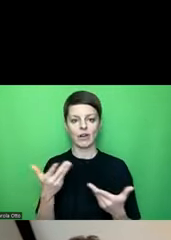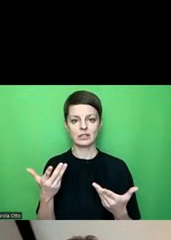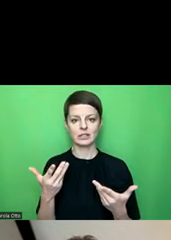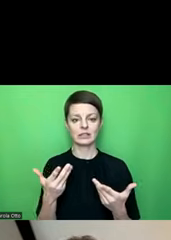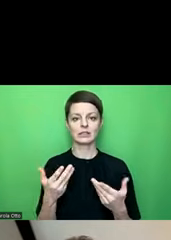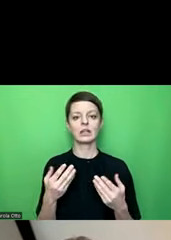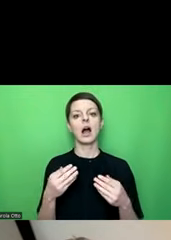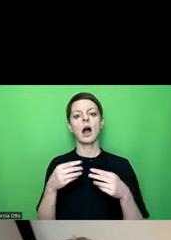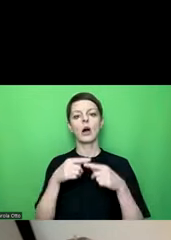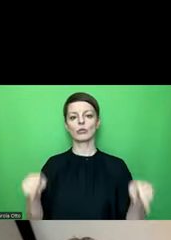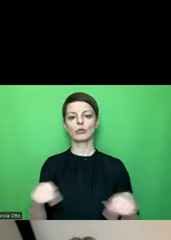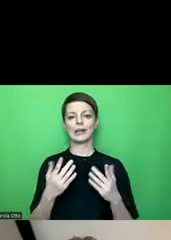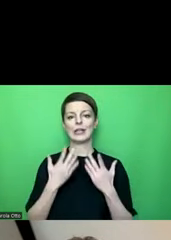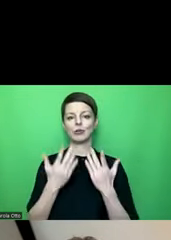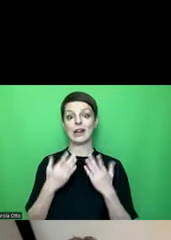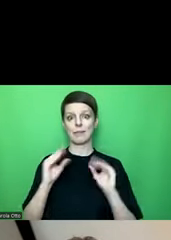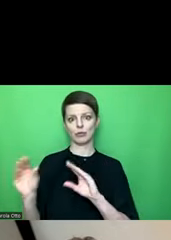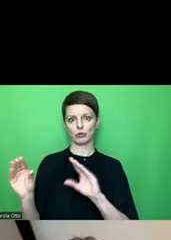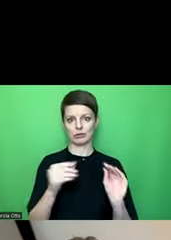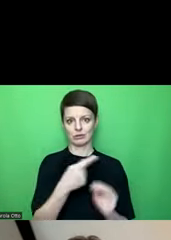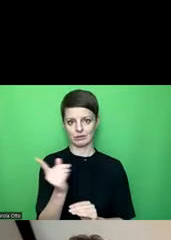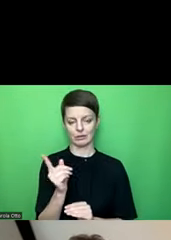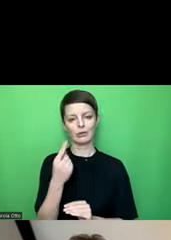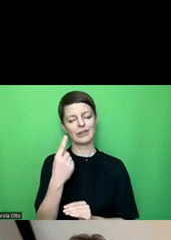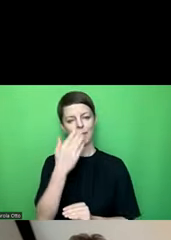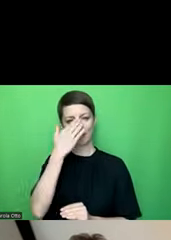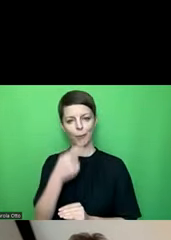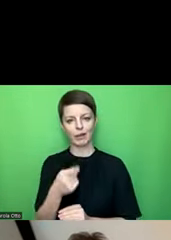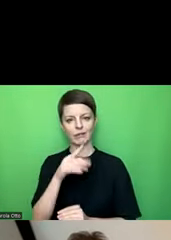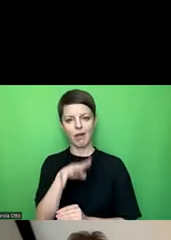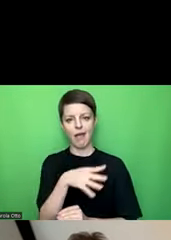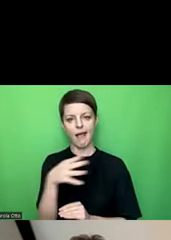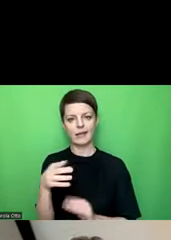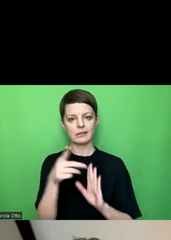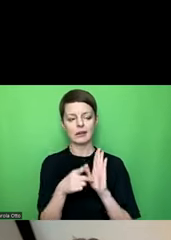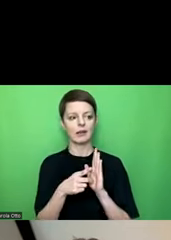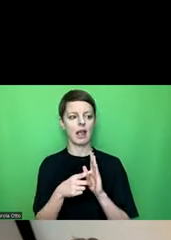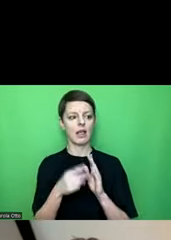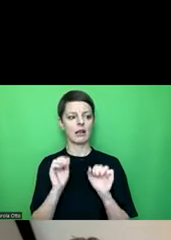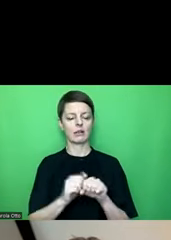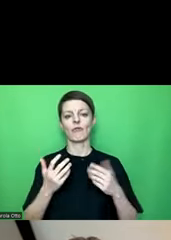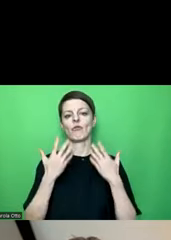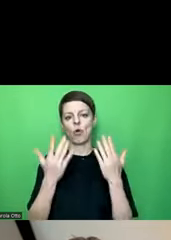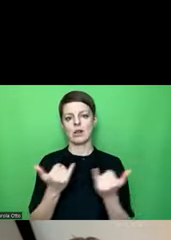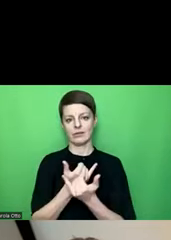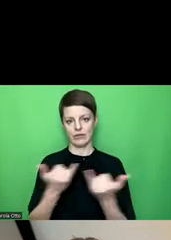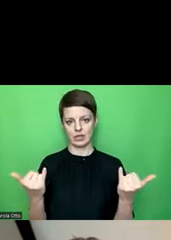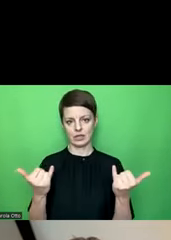Screenreader zu verwenden und selber mal auszuprobieren, wie man so eine Excel-Datei sich vorlesen lassen kann.